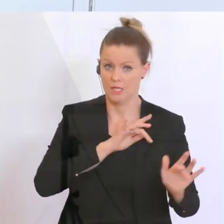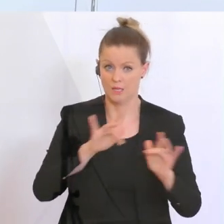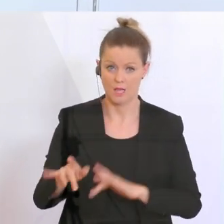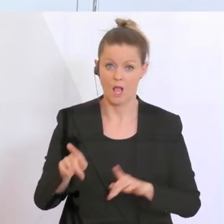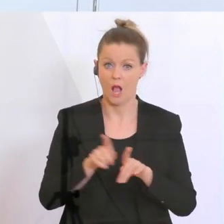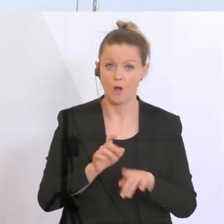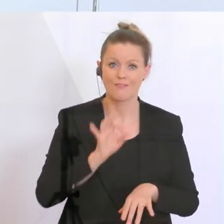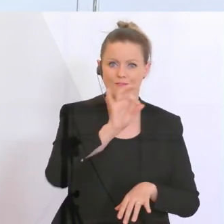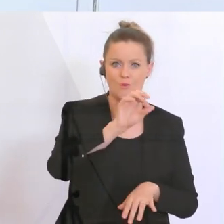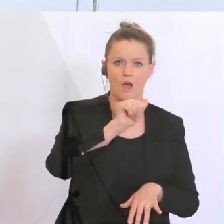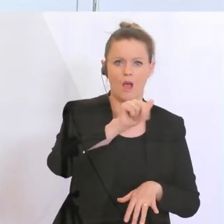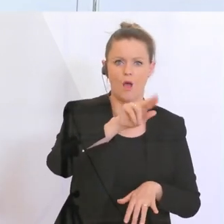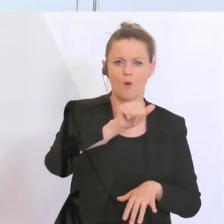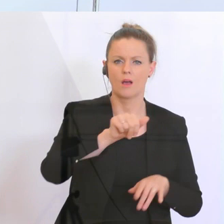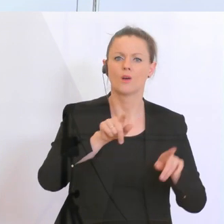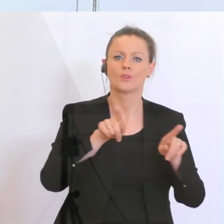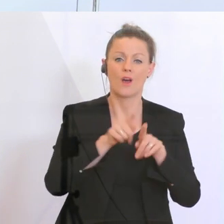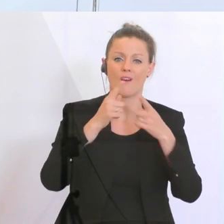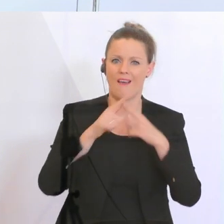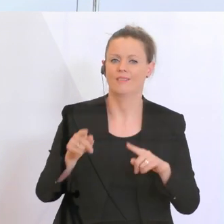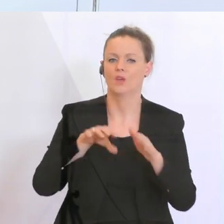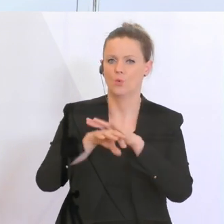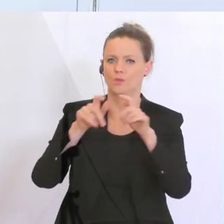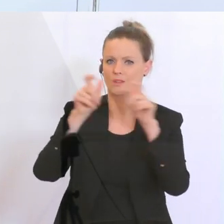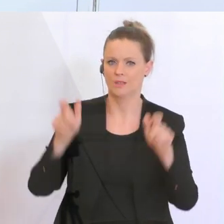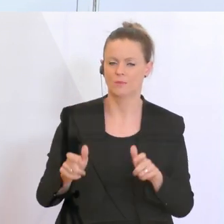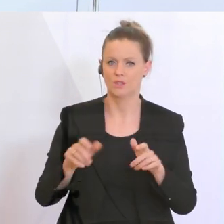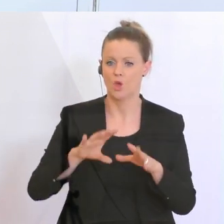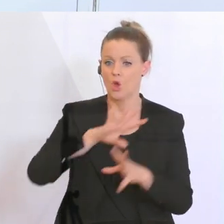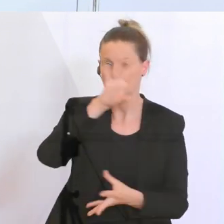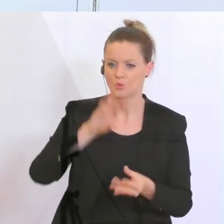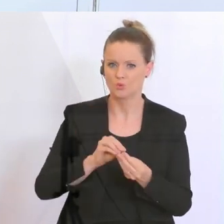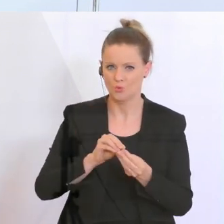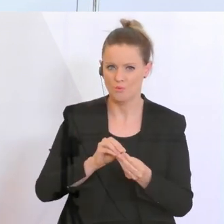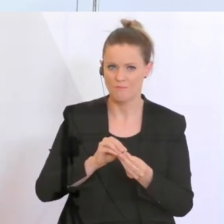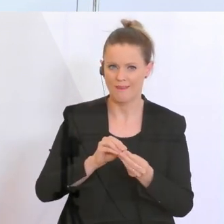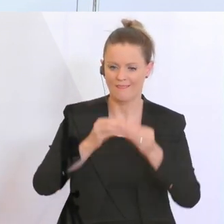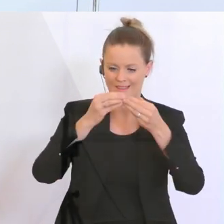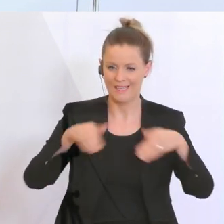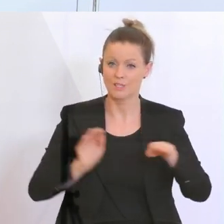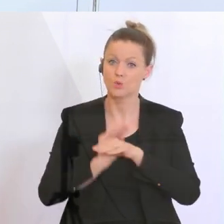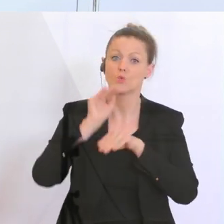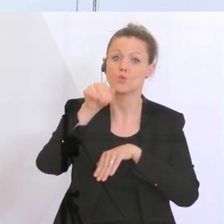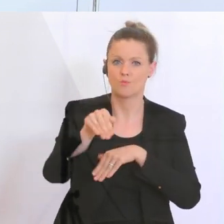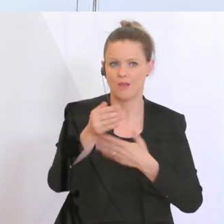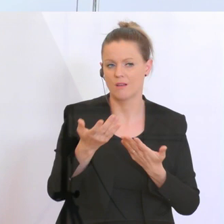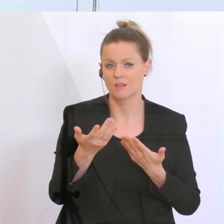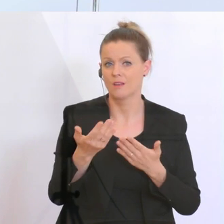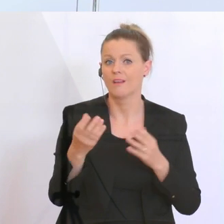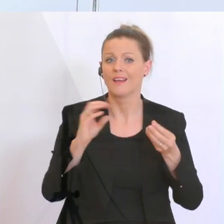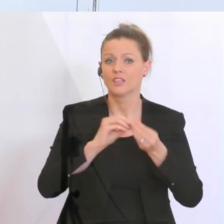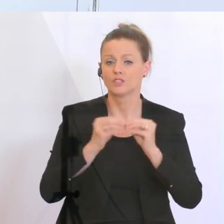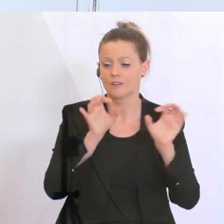gilt auch für die Auer und alle anderen Unternehmen. Wenn es über die Summe der genannten Grenzen hinausgehen soll, dann steht auch klar in der